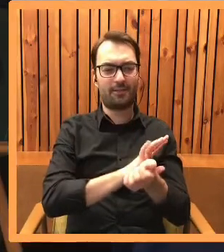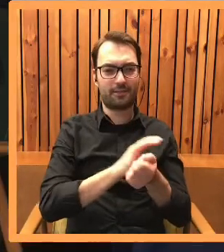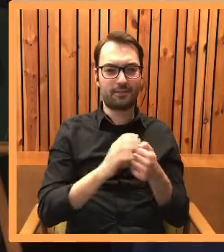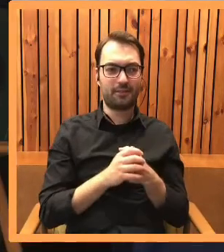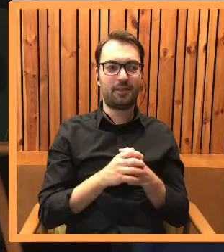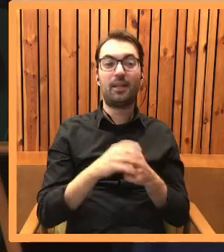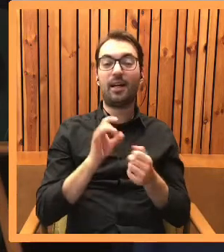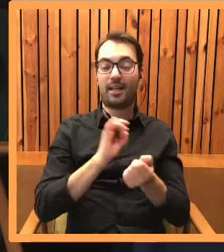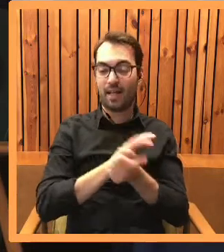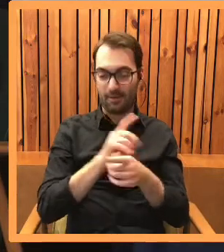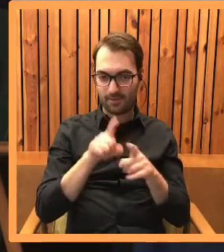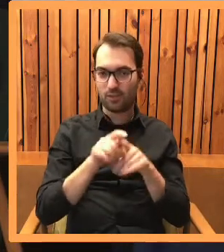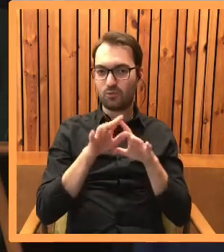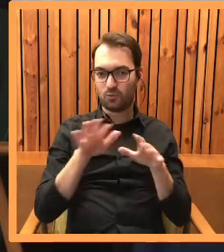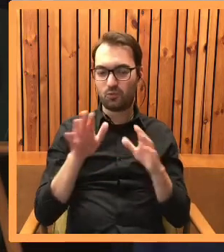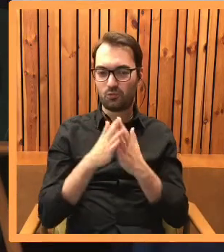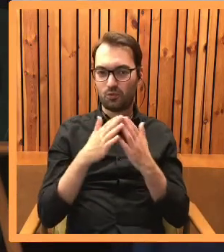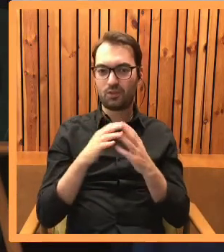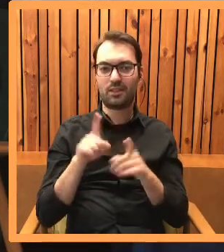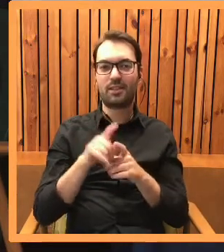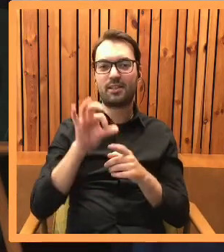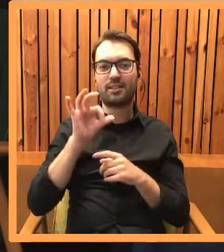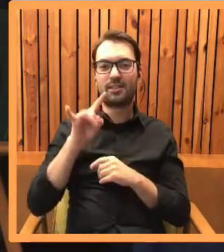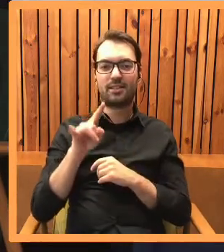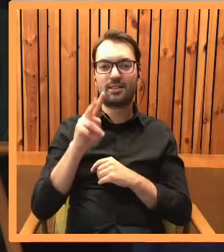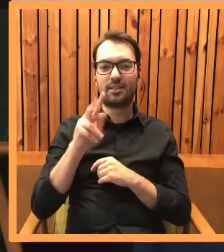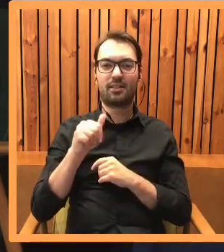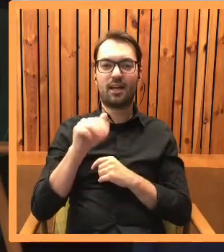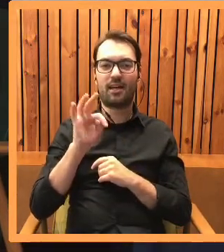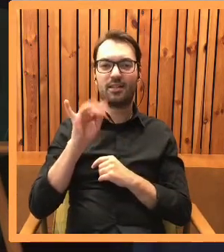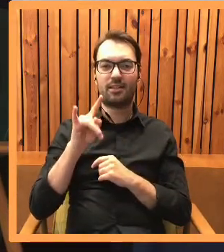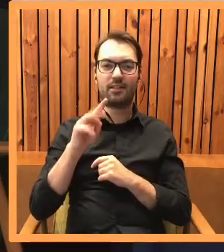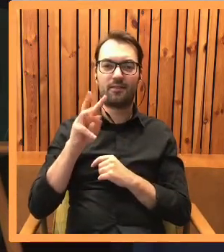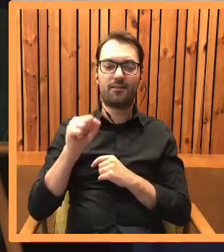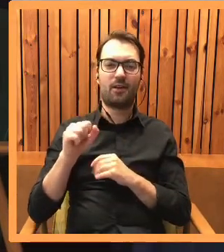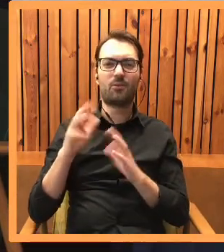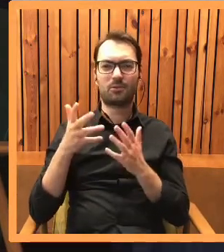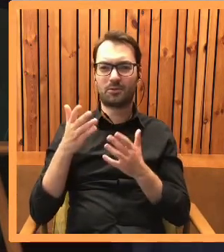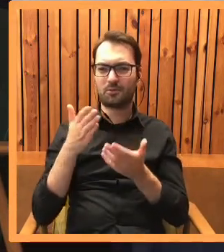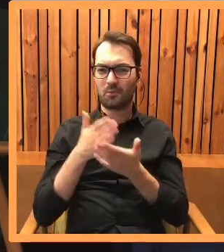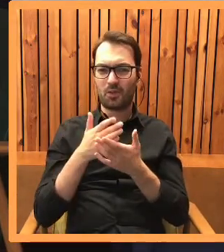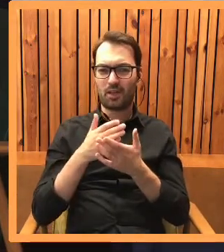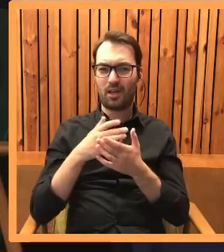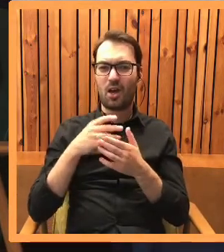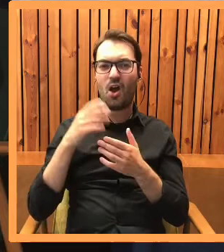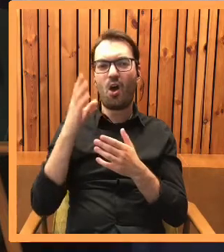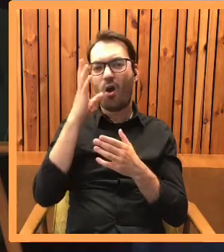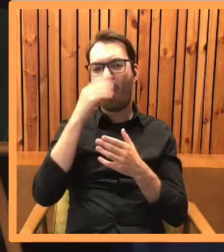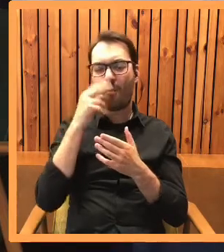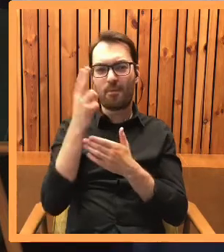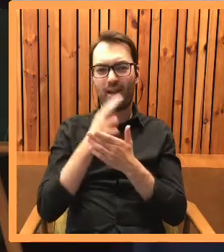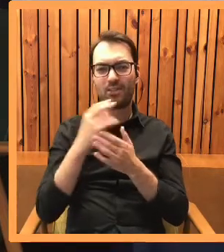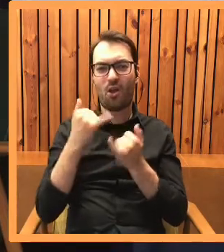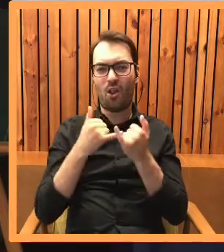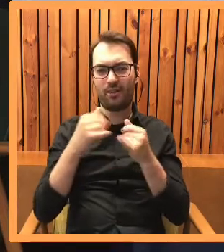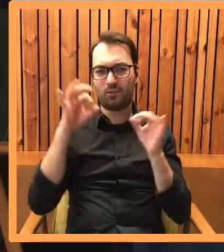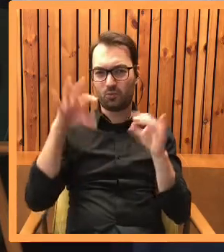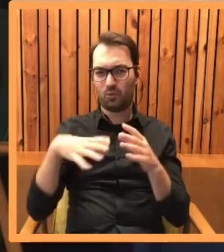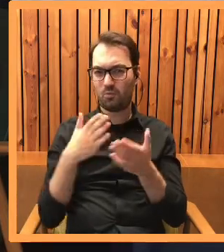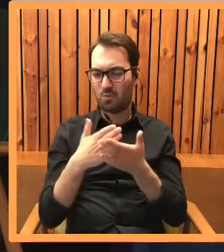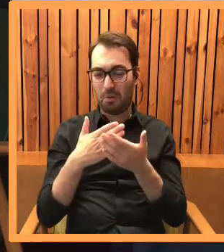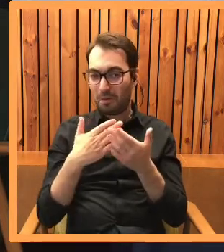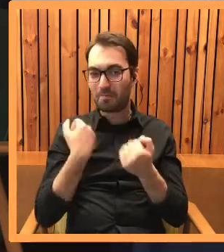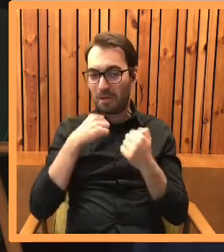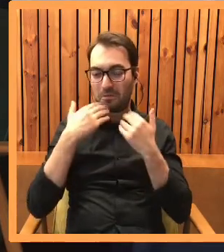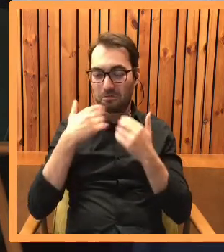przewija w tej historii. Jest też sykatywa, czyli to coś, co pozwala, z tego co pamiętam, lepiej schnąć obrazom olejnym. Więc bardzo ci dziękuję też za taką